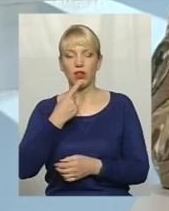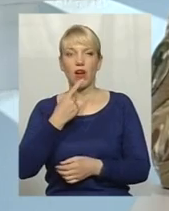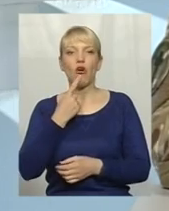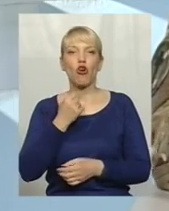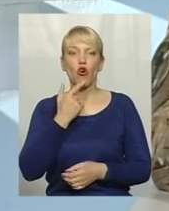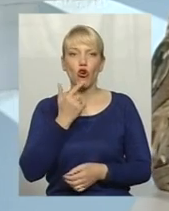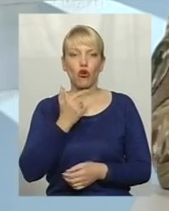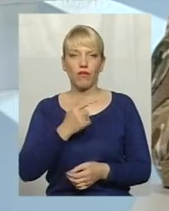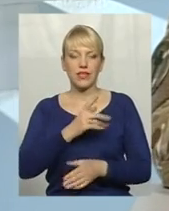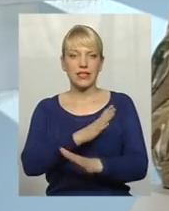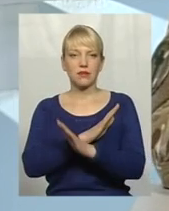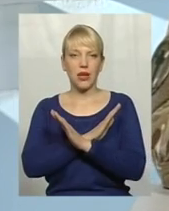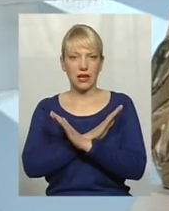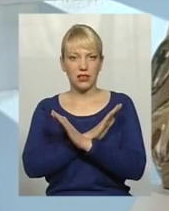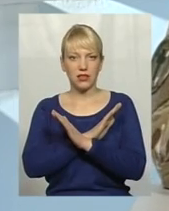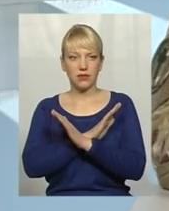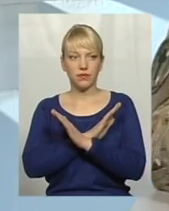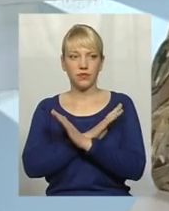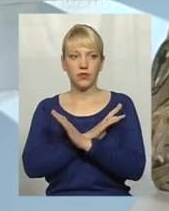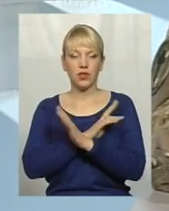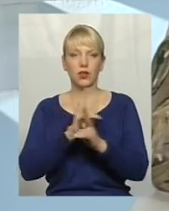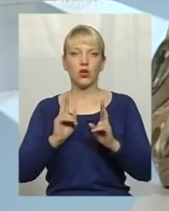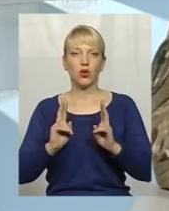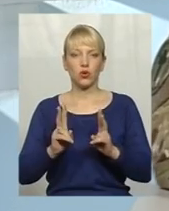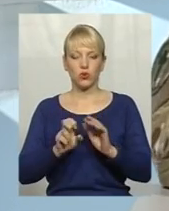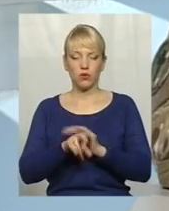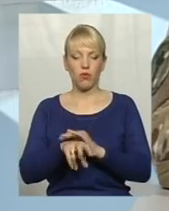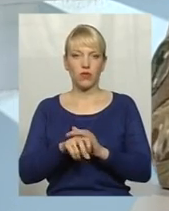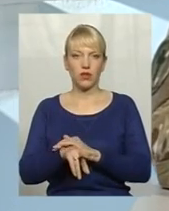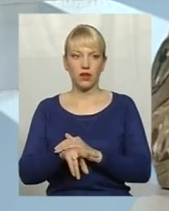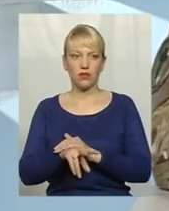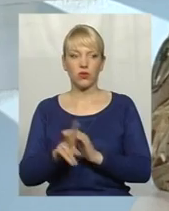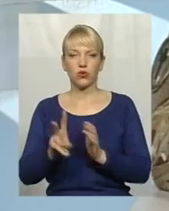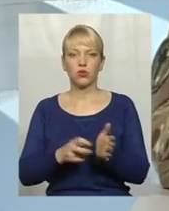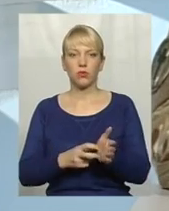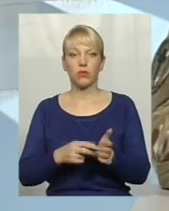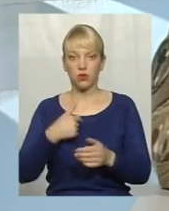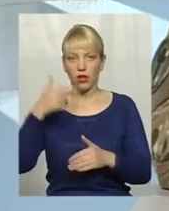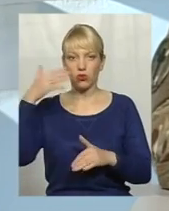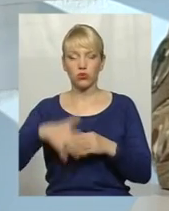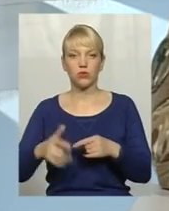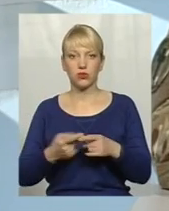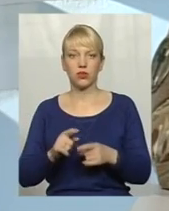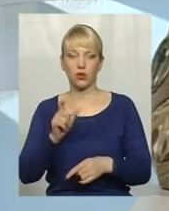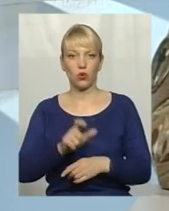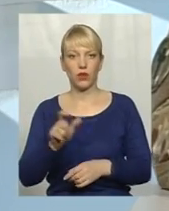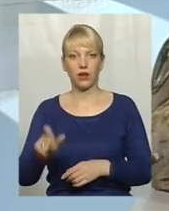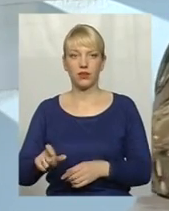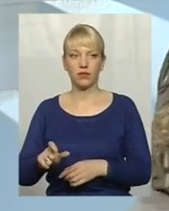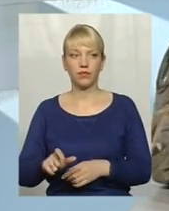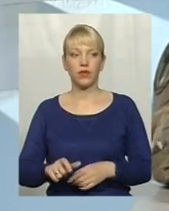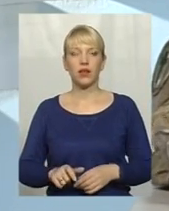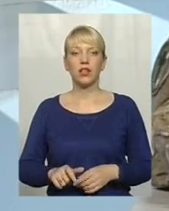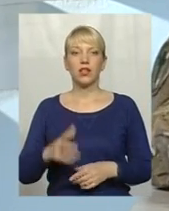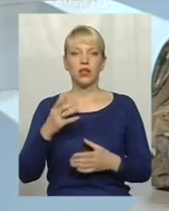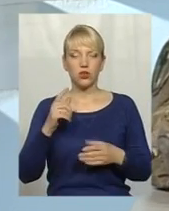обличчя смерті. Хтось повтікав, хтось попрятився. Я розумію цих людей. І, опять же,